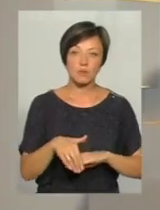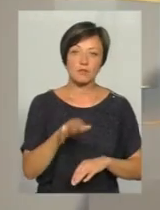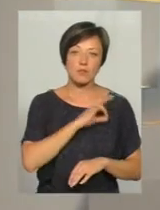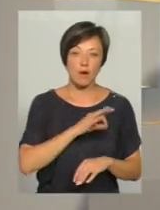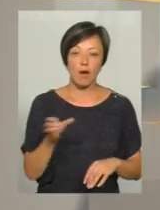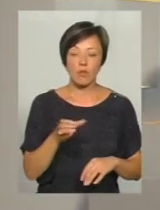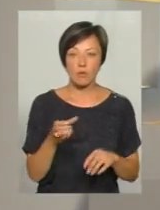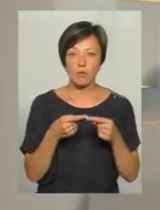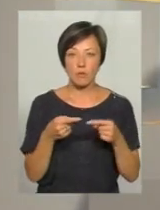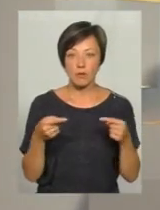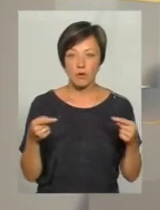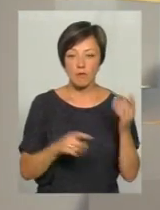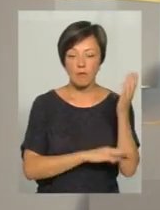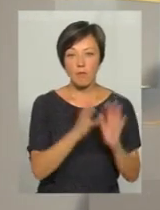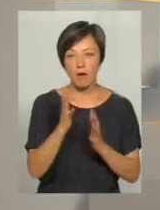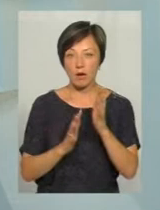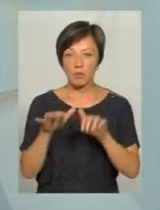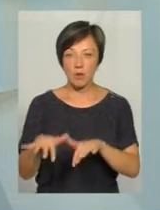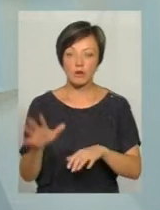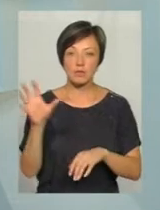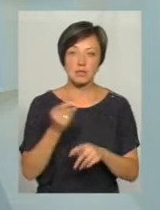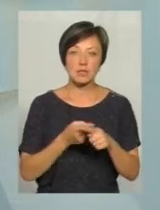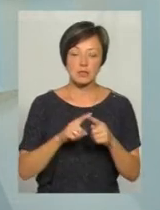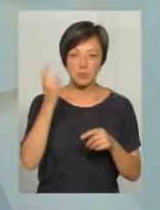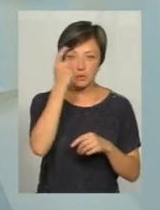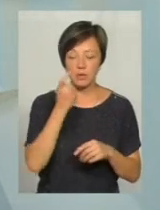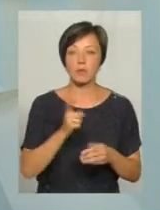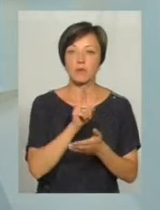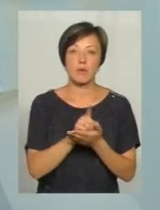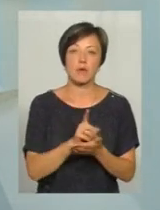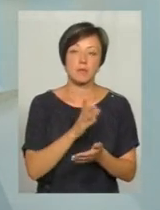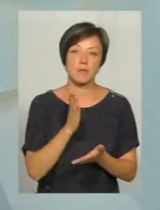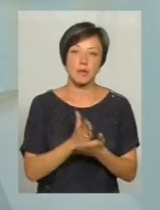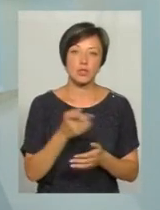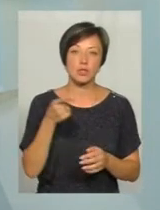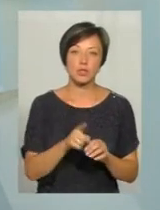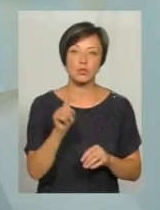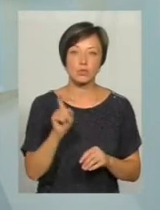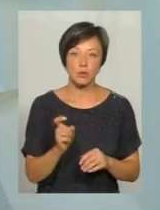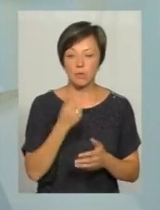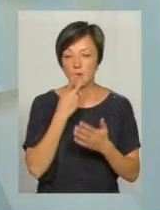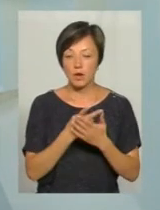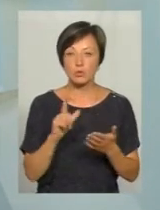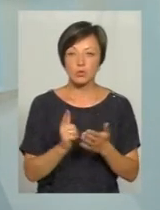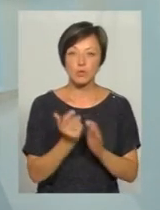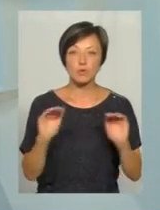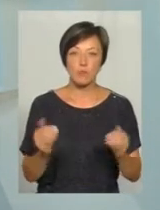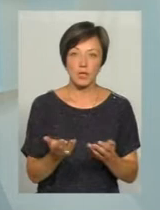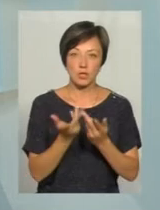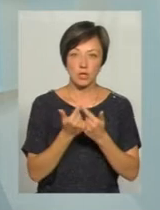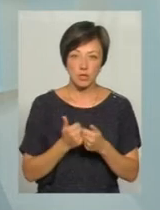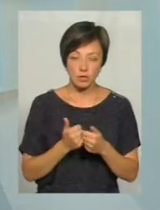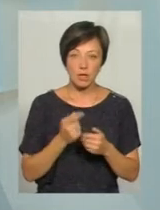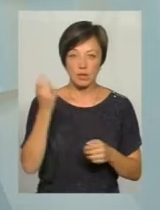алкоголь десь там в парках, на пляжах, потім садять на підпитку, то ми маємо вийти десь на 1100. Тобто ми бачимо знову зменшення кількості